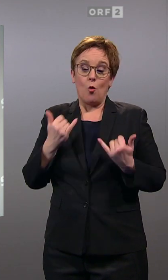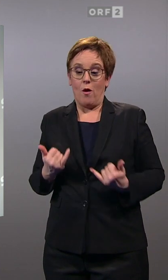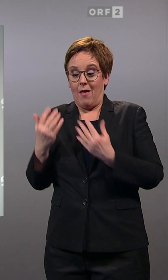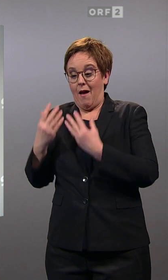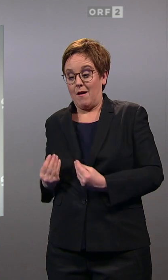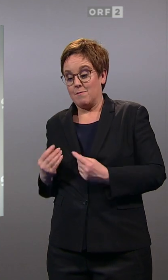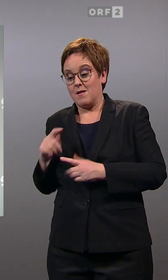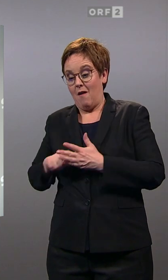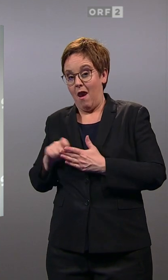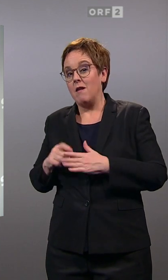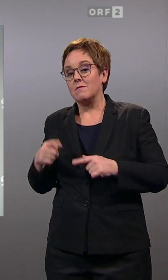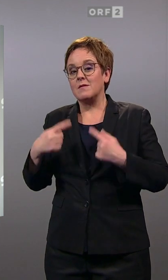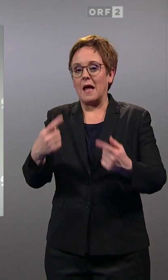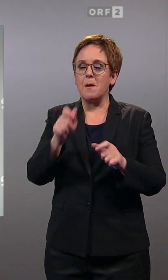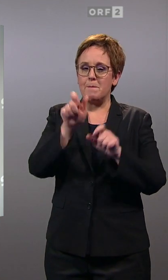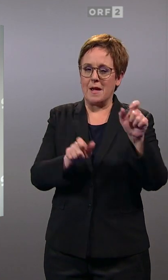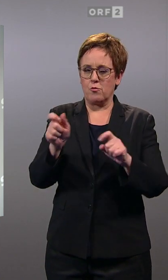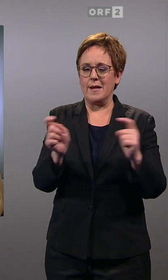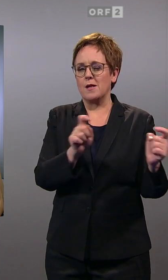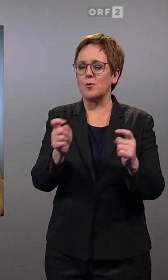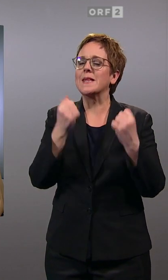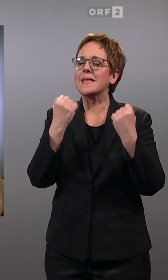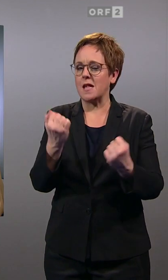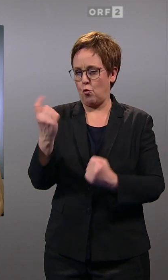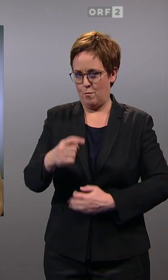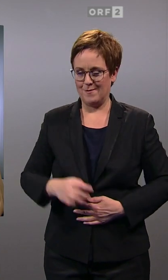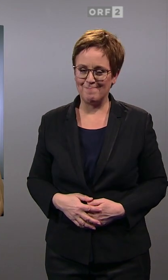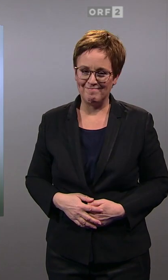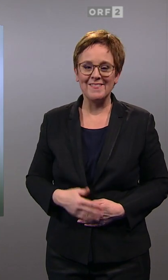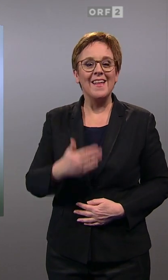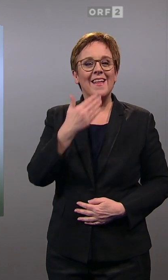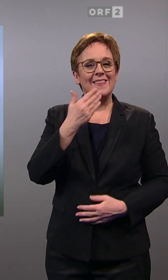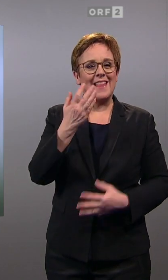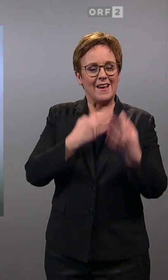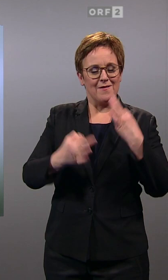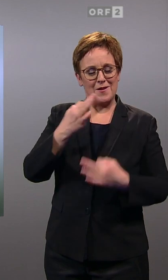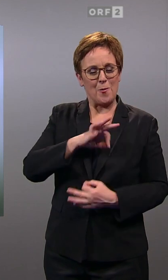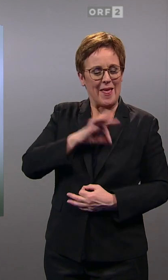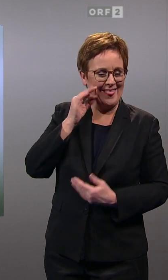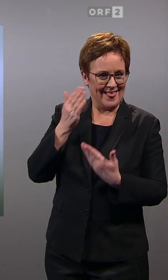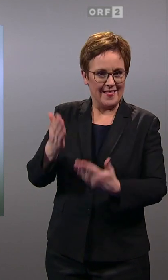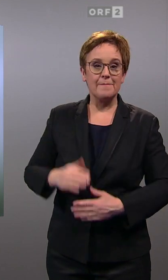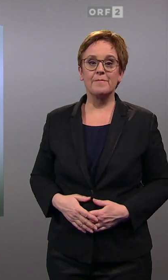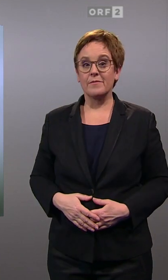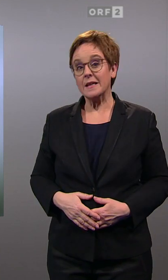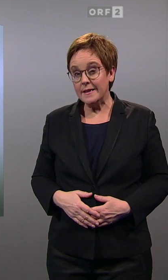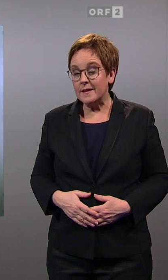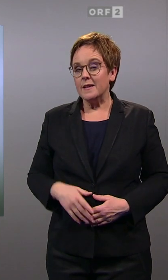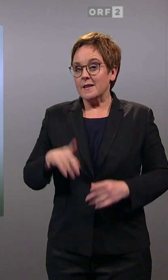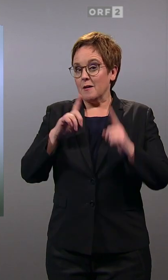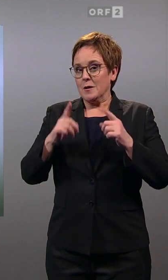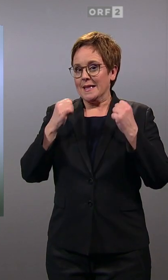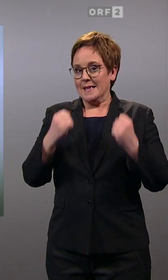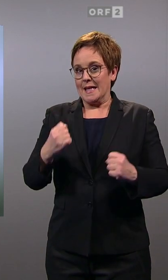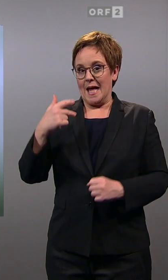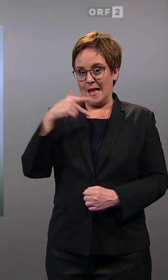werden da höchstwahrscheinlich auch Personaldebatten geführt werden. Vielen Dank für diese Information an Katharina Sunk. Ja, als ziemlich sicher gilt, dass die